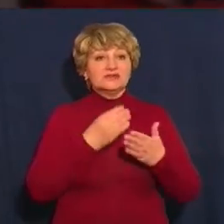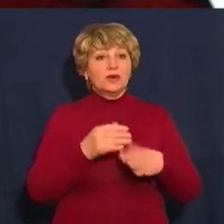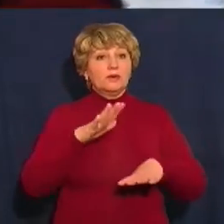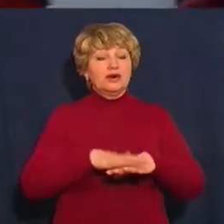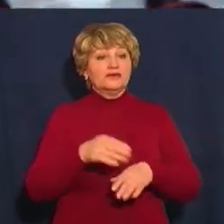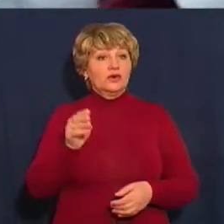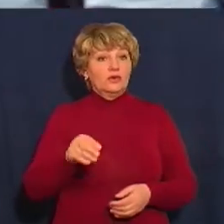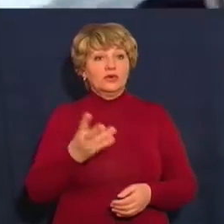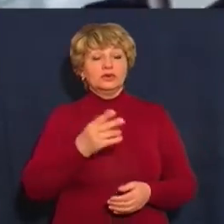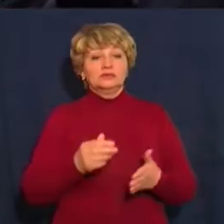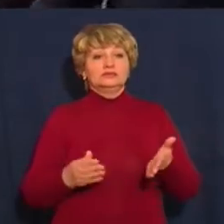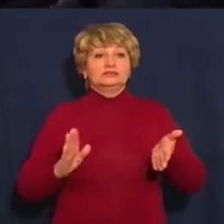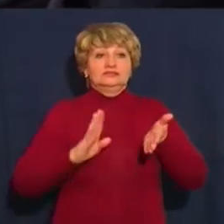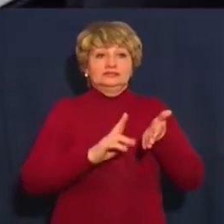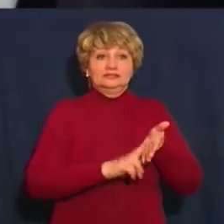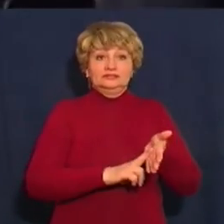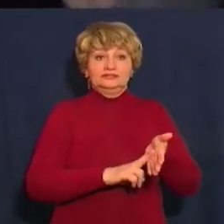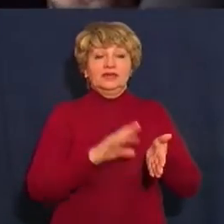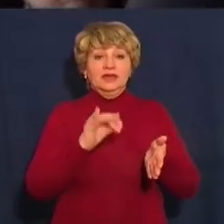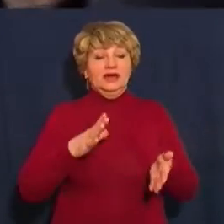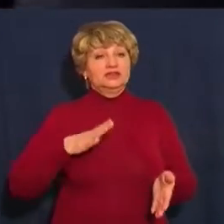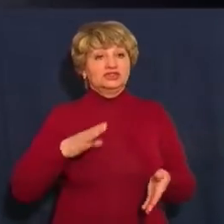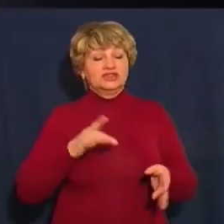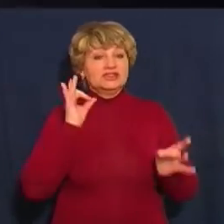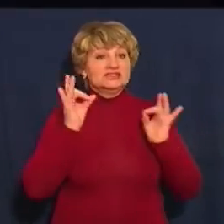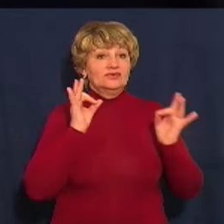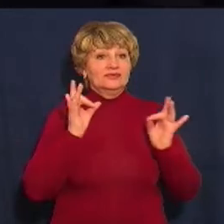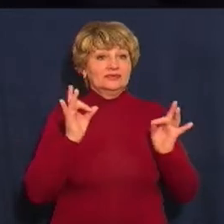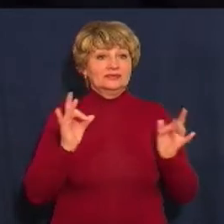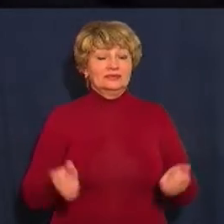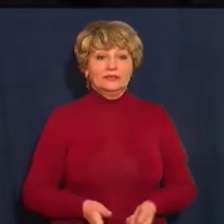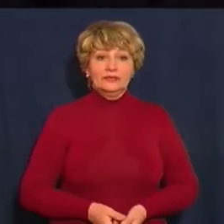потрібно піднести до пристрою та дочекатися відповідного звукового сигналу.